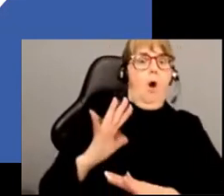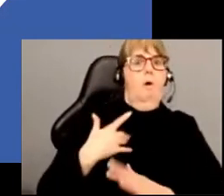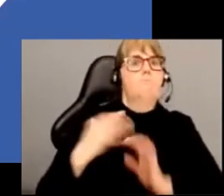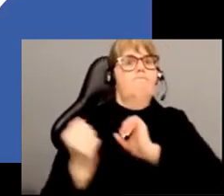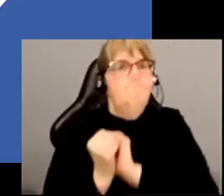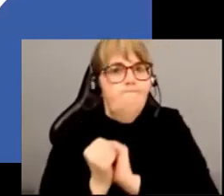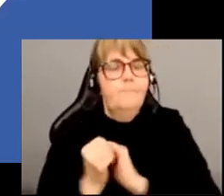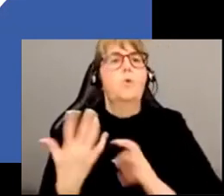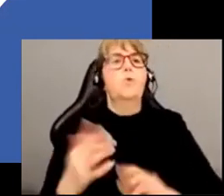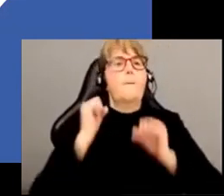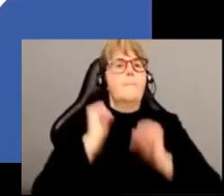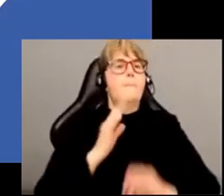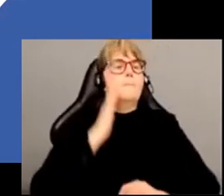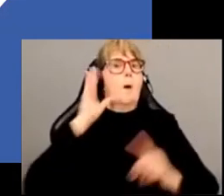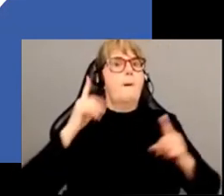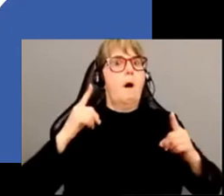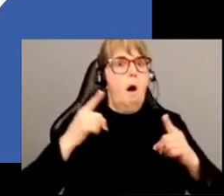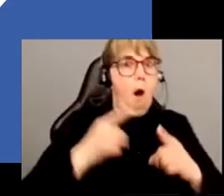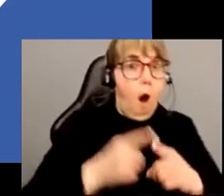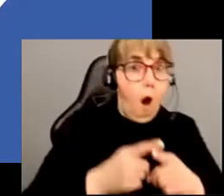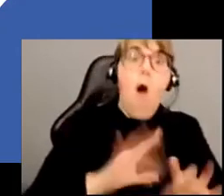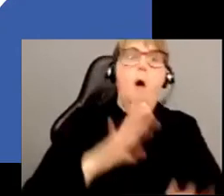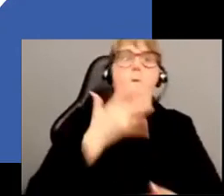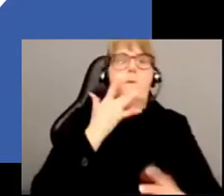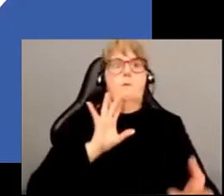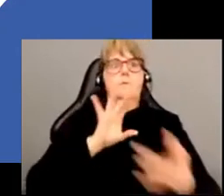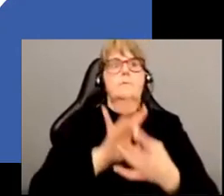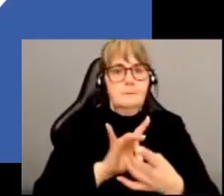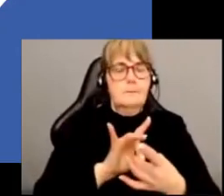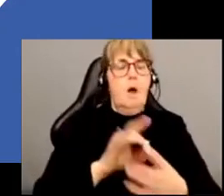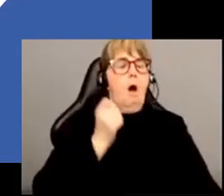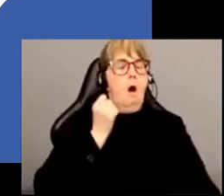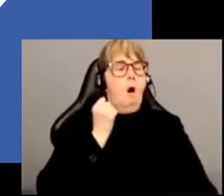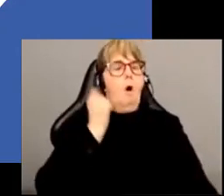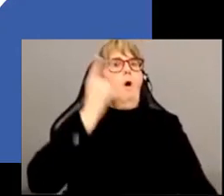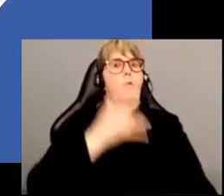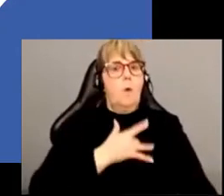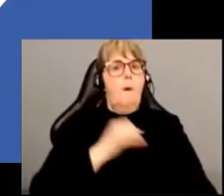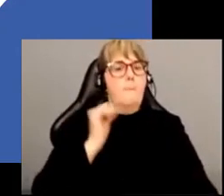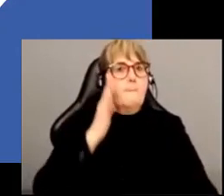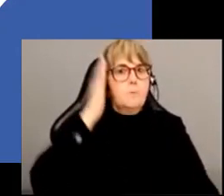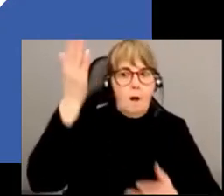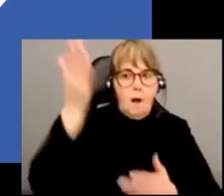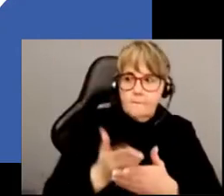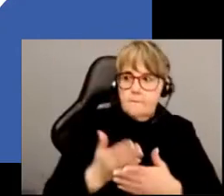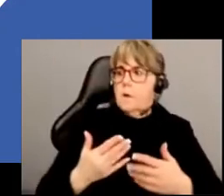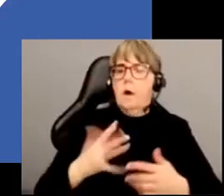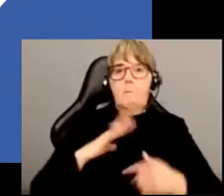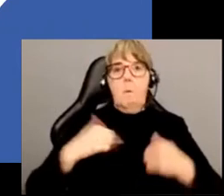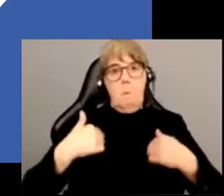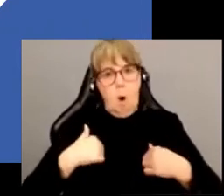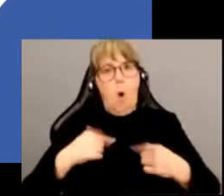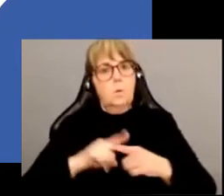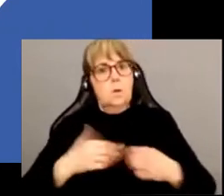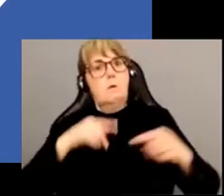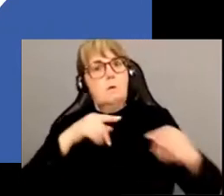de perspectives, on pourrait imaginer effectivement que l'augmentation de la prise de conscience d'un destin commun des vivants de cette planète, et